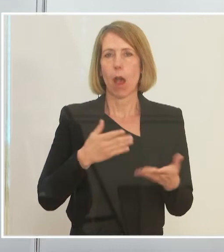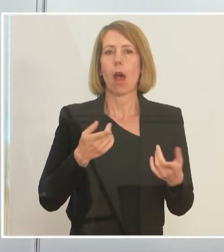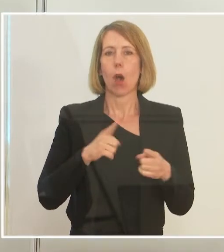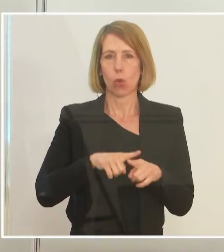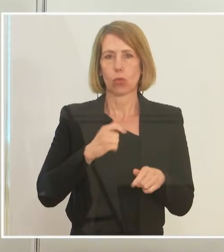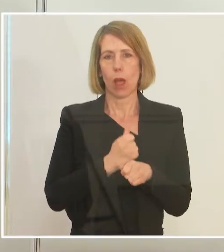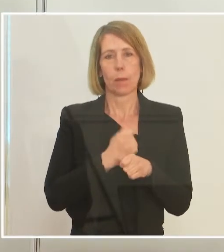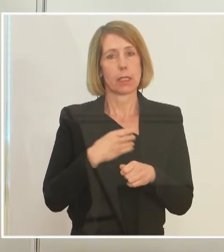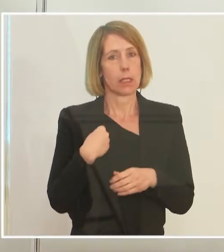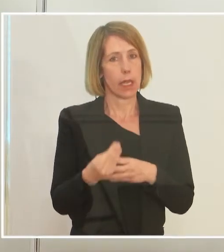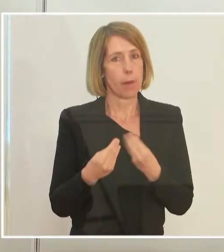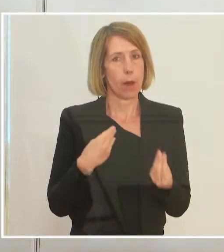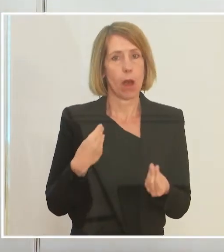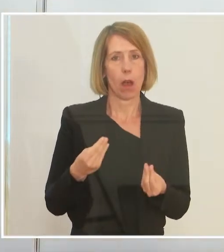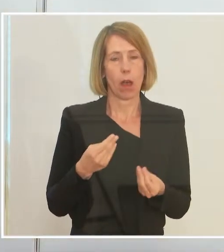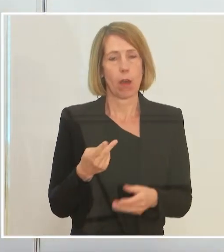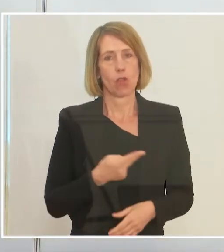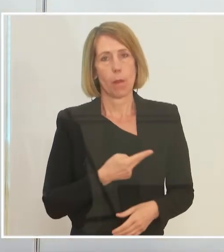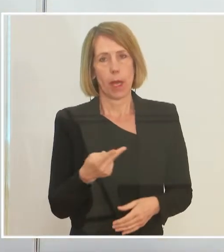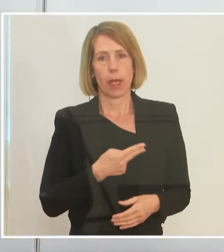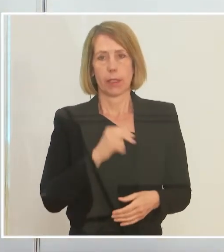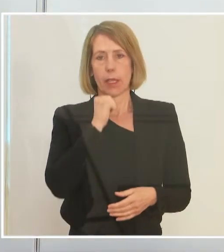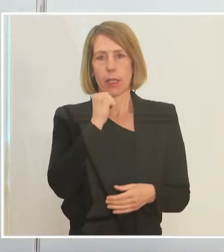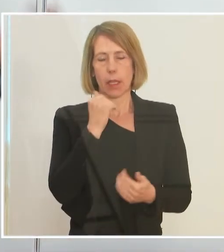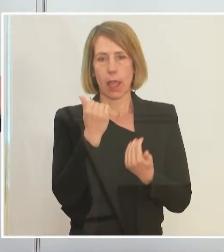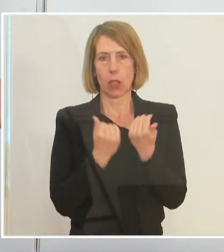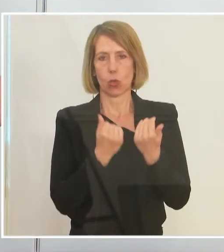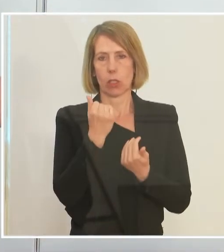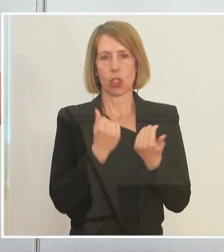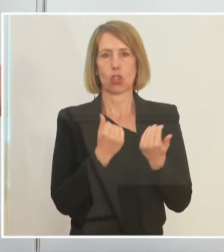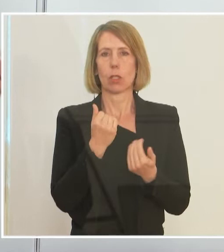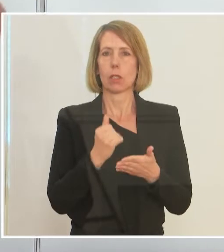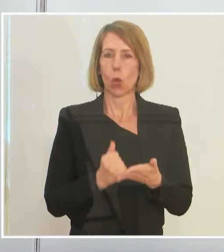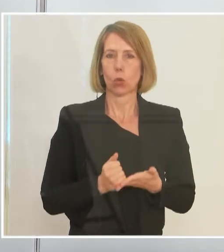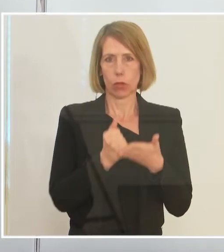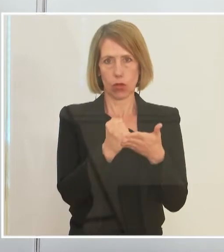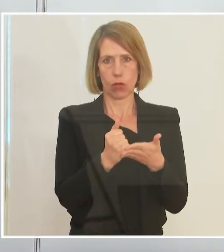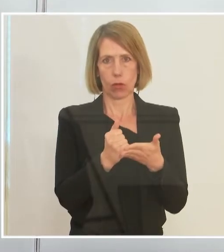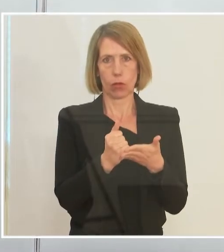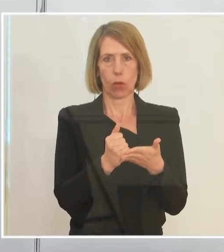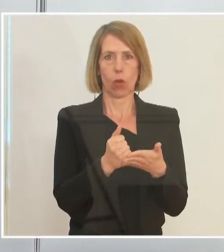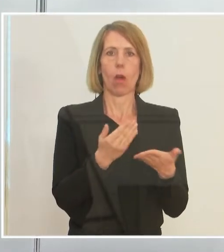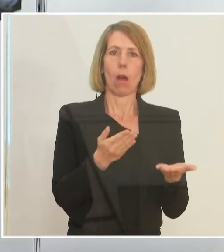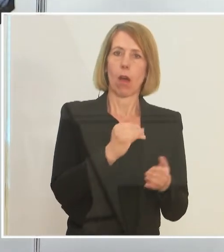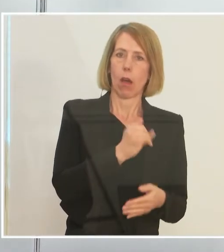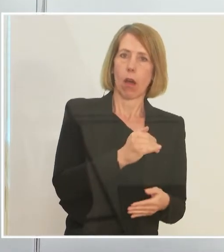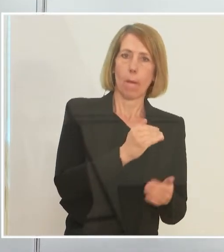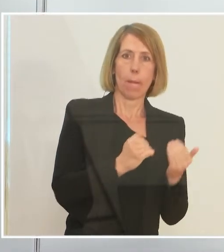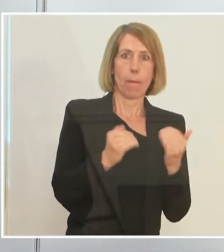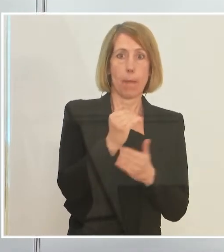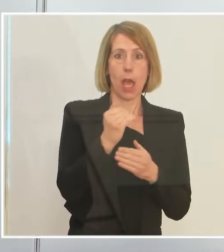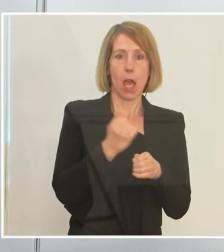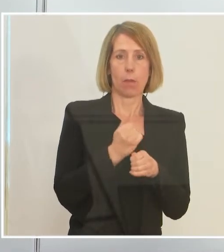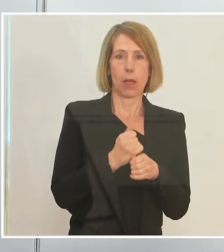den Arbeitgeber oder die Arbeitgeberin keinen Unterschied macht hinsichtlich der Unterstützung, ob man jetzt marginal mehr arbeitet, oder